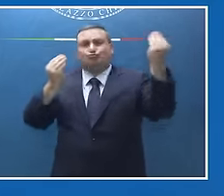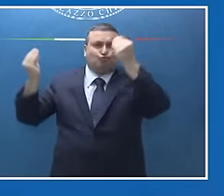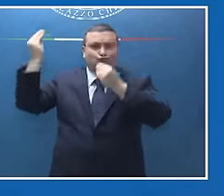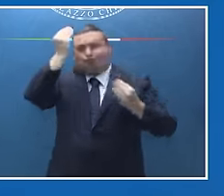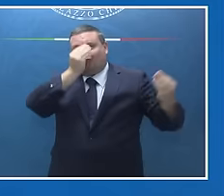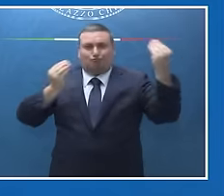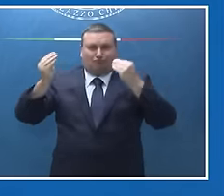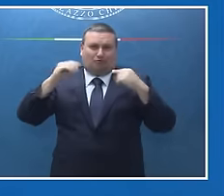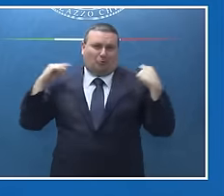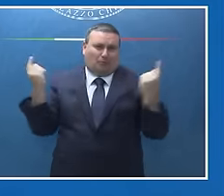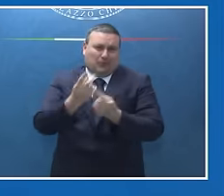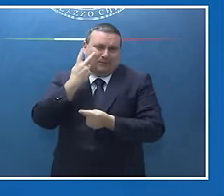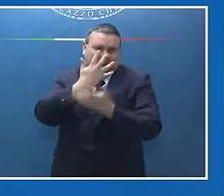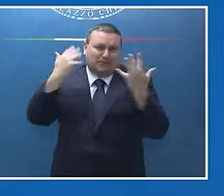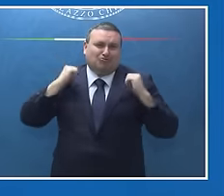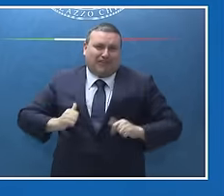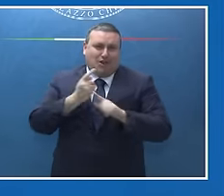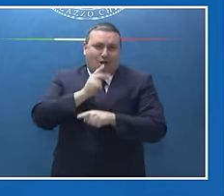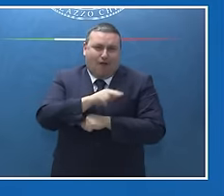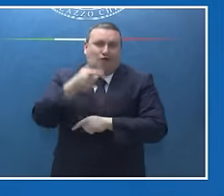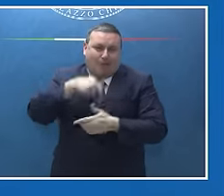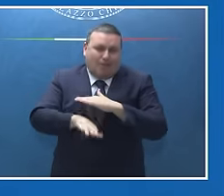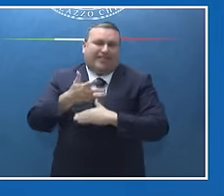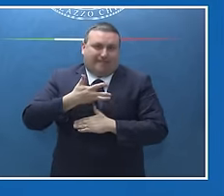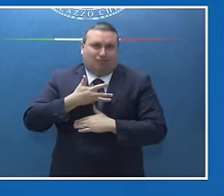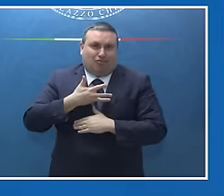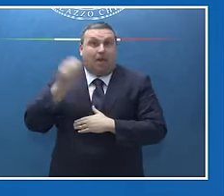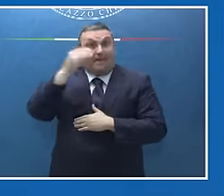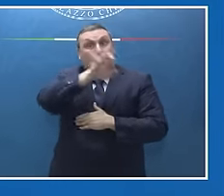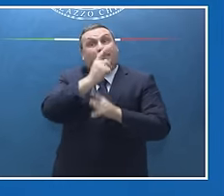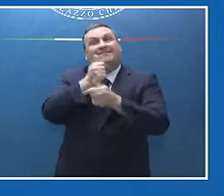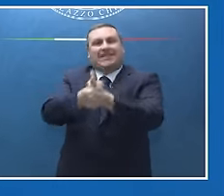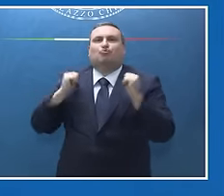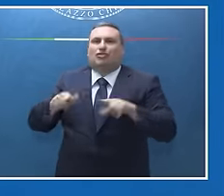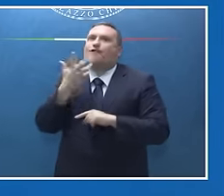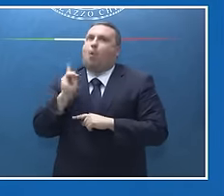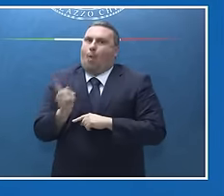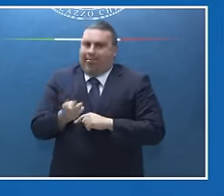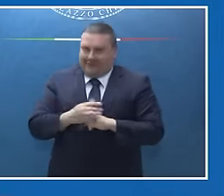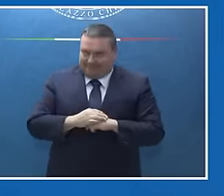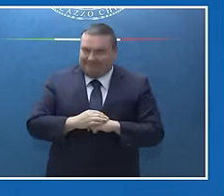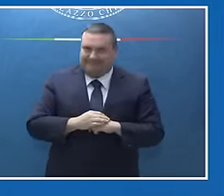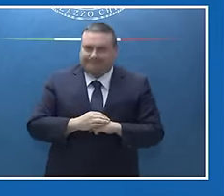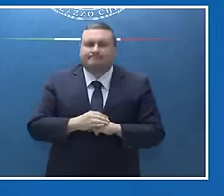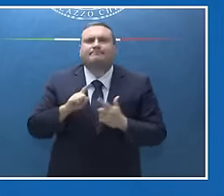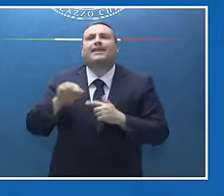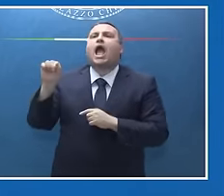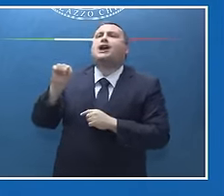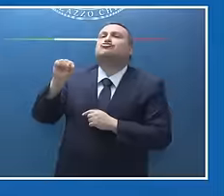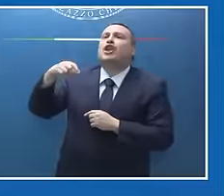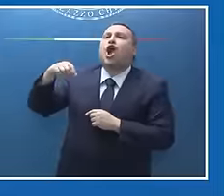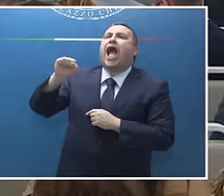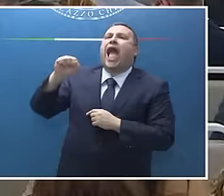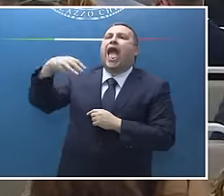i cittadini votino, insomma io penso che la politica debba soprattutto rispondere all'indicazione che arriva dai cittadini. Angelo Amante della